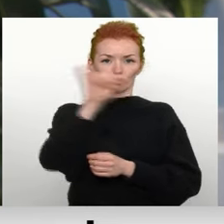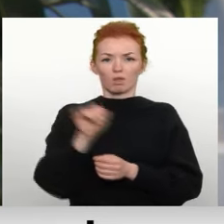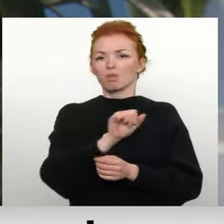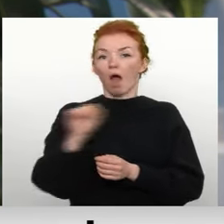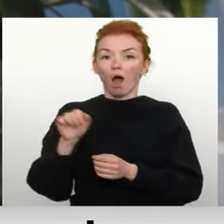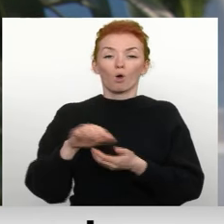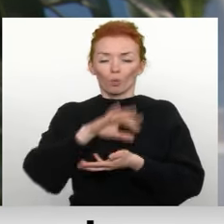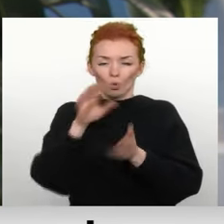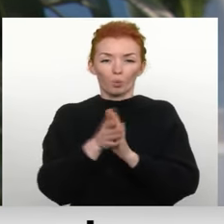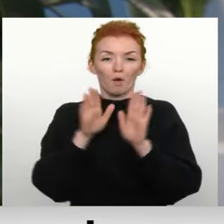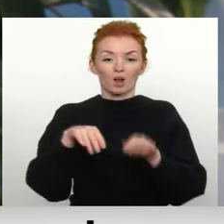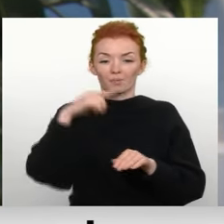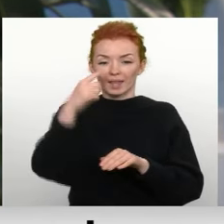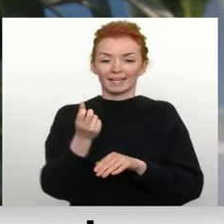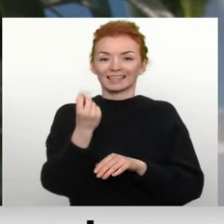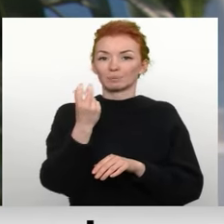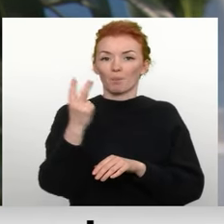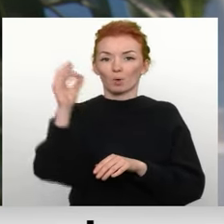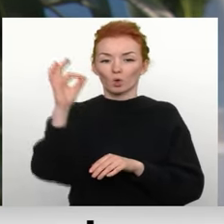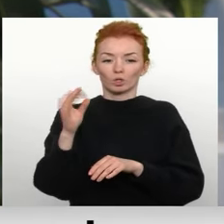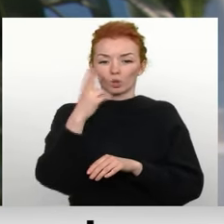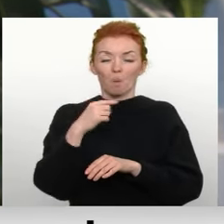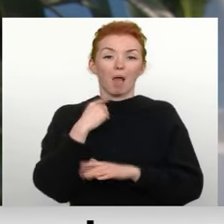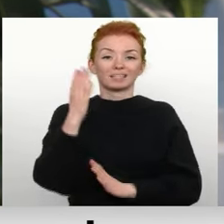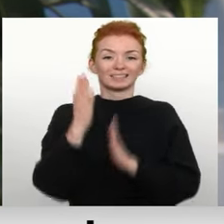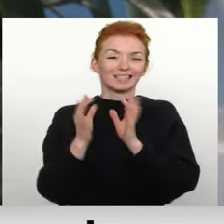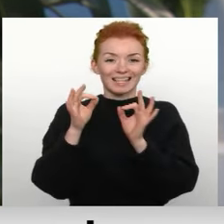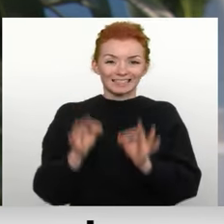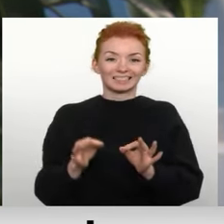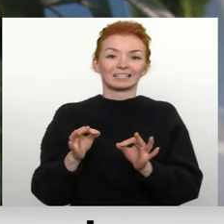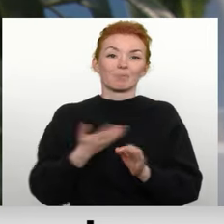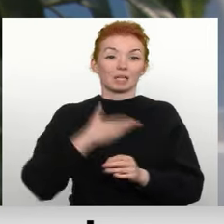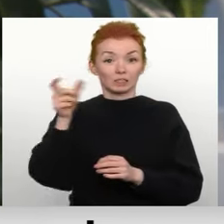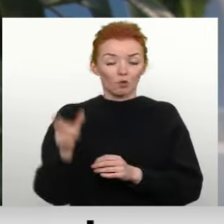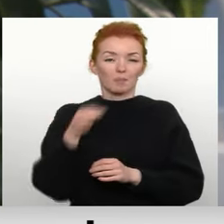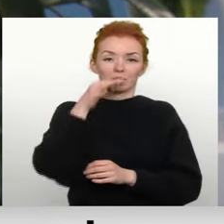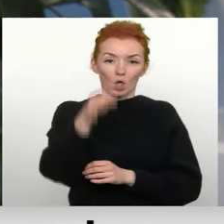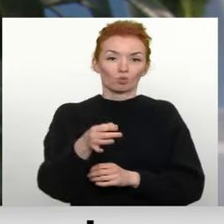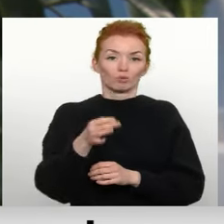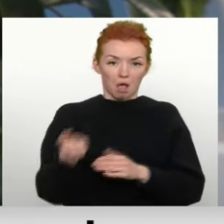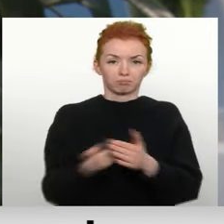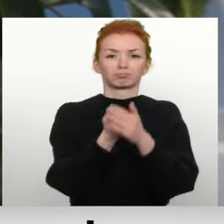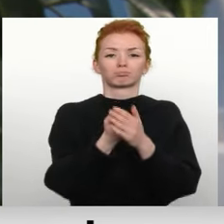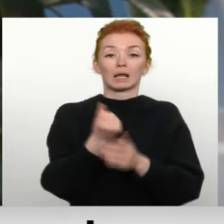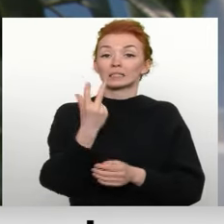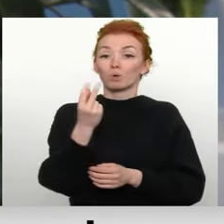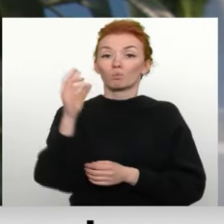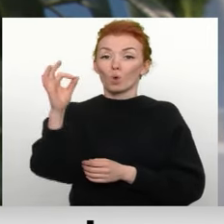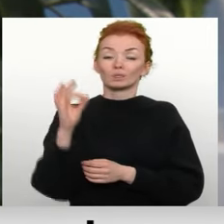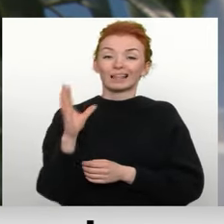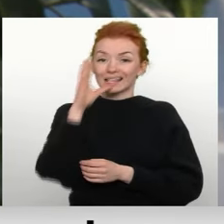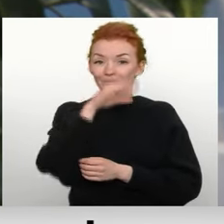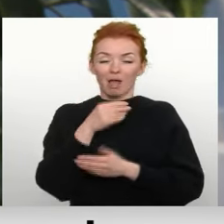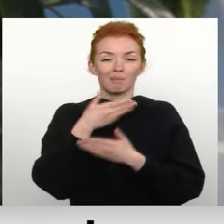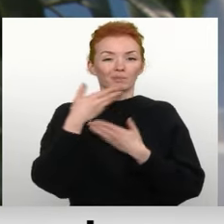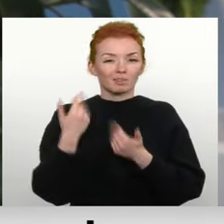Tātad kopumā mēs varētu teikt, ka 13 procenti no balstiesīgiem Garkalnas pagasta iedzīvotājiem ir izteikuši savu atbalstu. 13 procenti iespējams nav